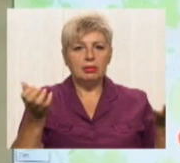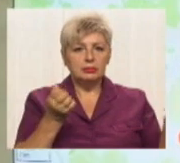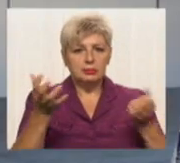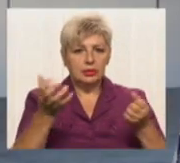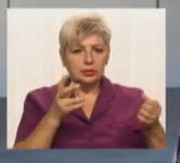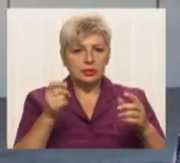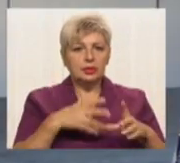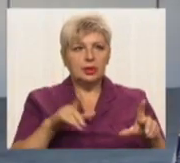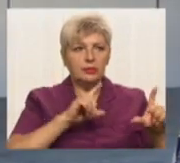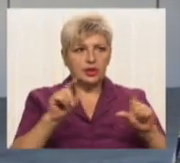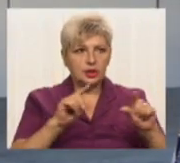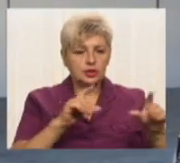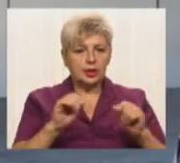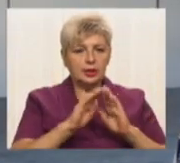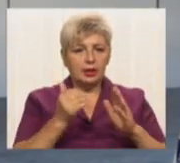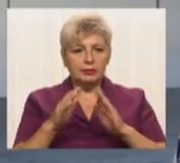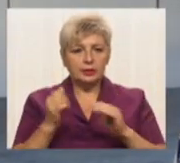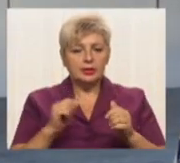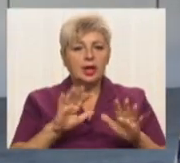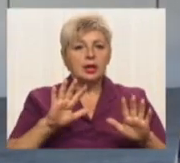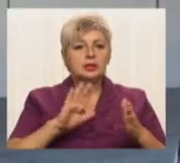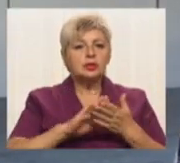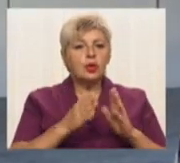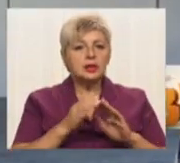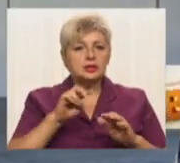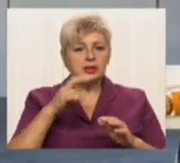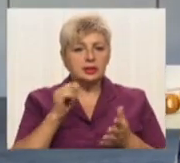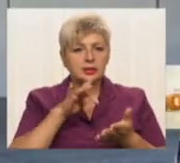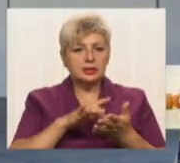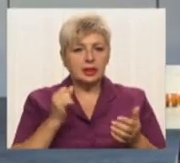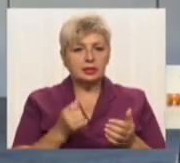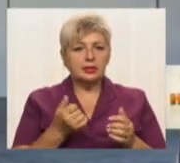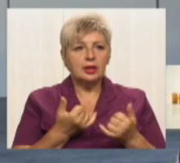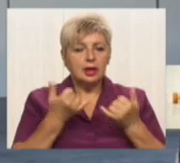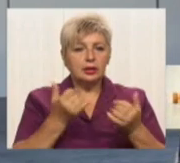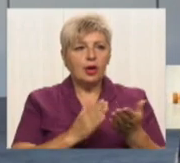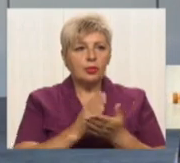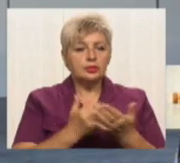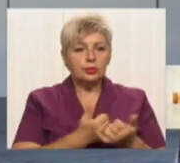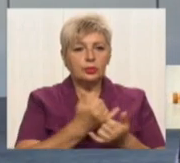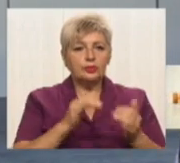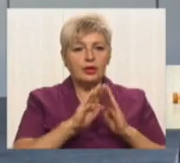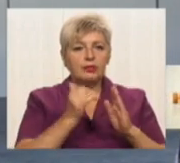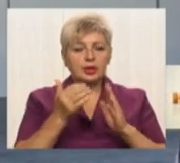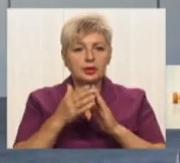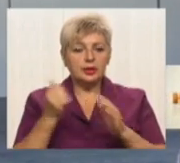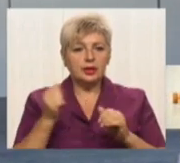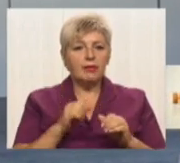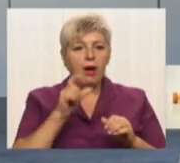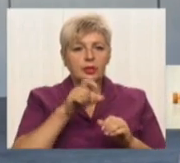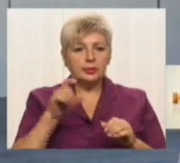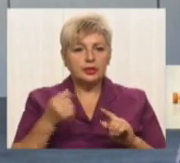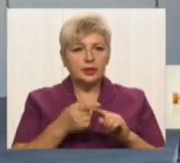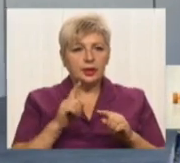нарядами. Ситуаційний центр ГУНП впроваджено для обслуговування викликів громадян, які потерпіли від звичайних